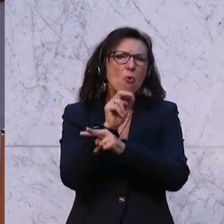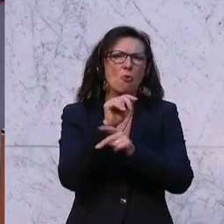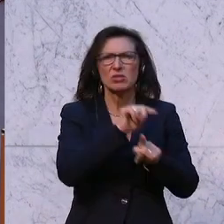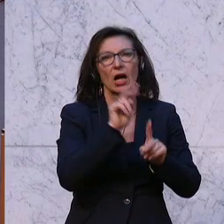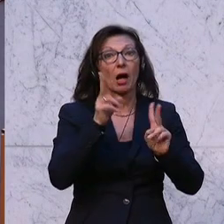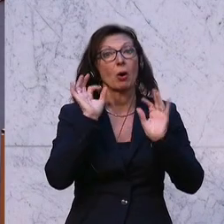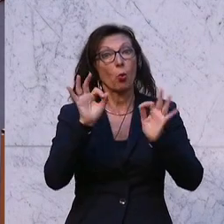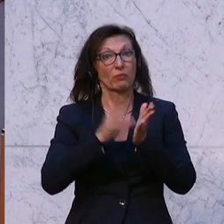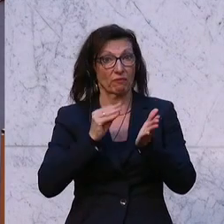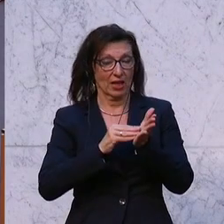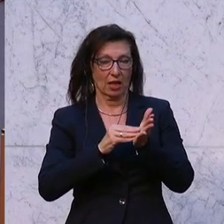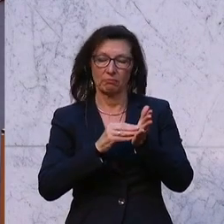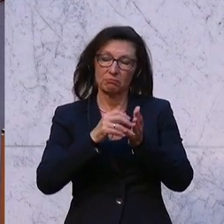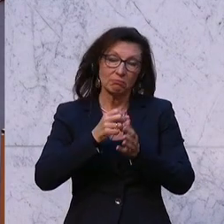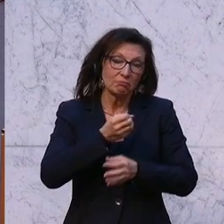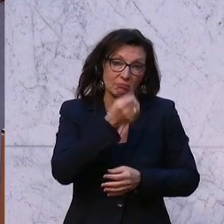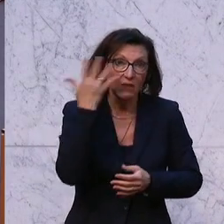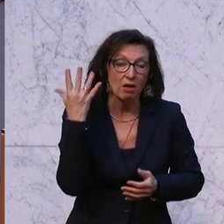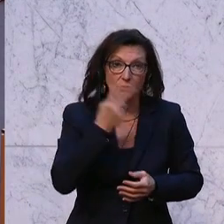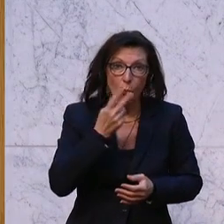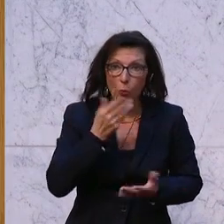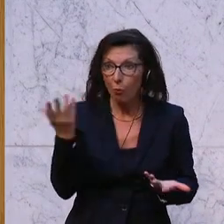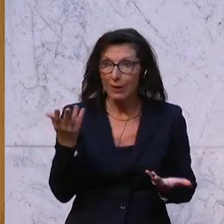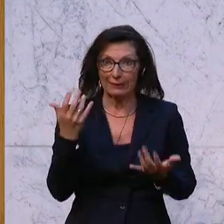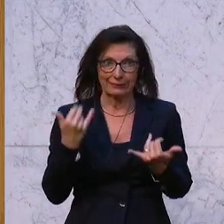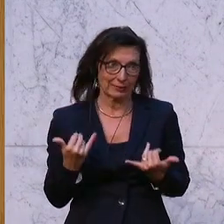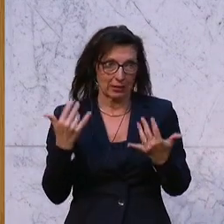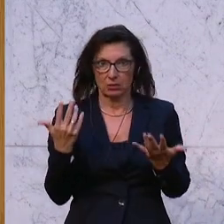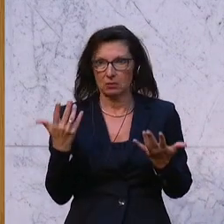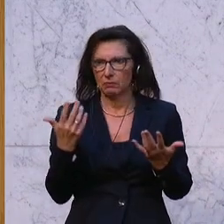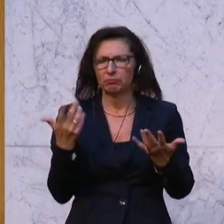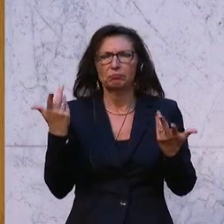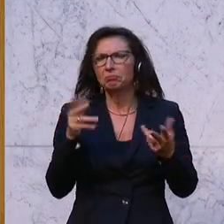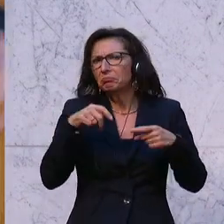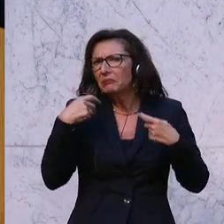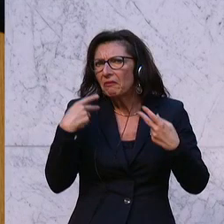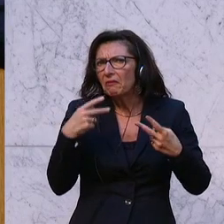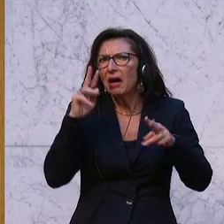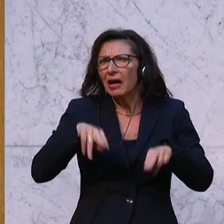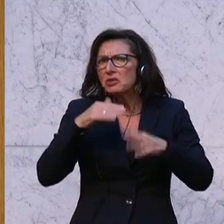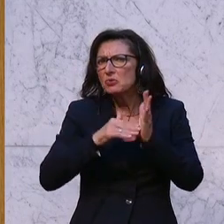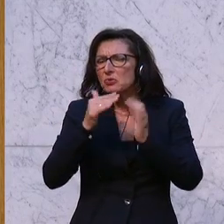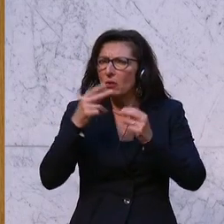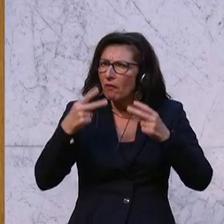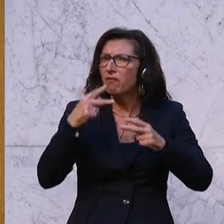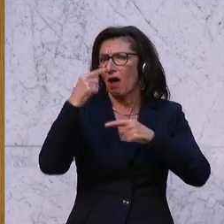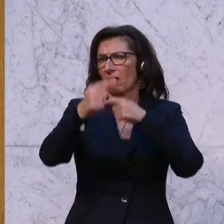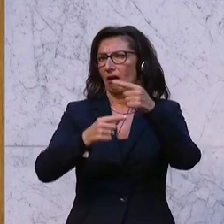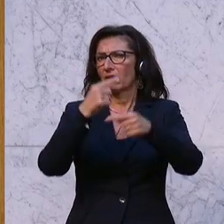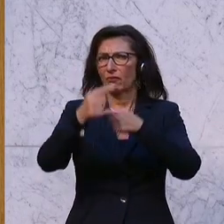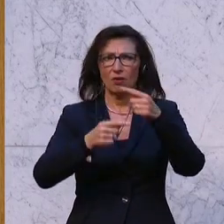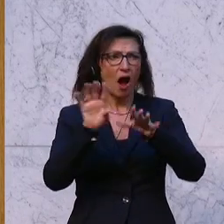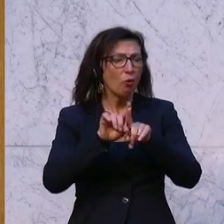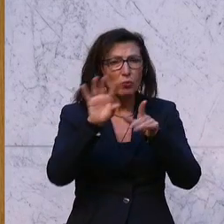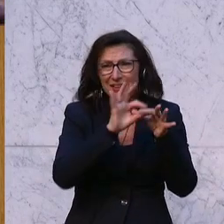wurde. Natürlich, und es ist darauf hingewiesen worden, entwickeln sich Rechtssysteme auch weiter, entwickelt sich auch gesellschaftliches Bewusstsein